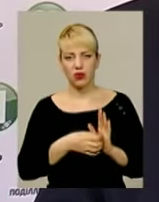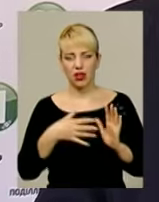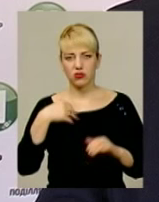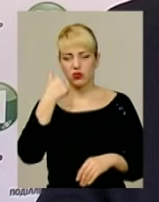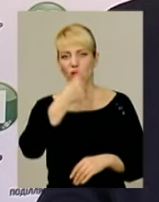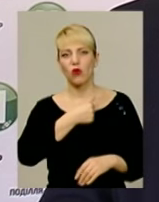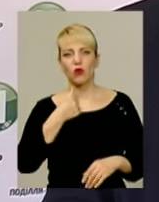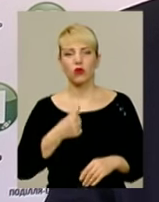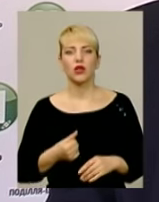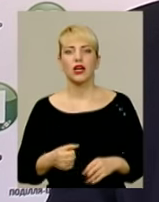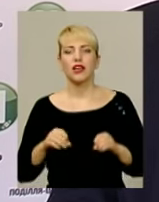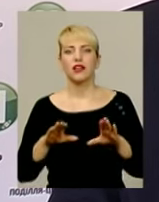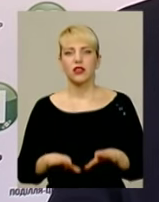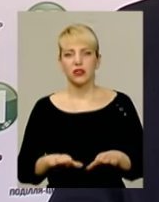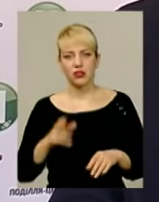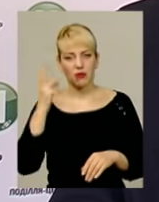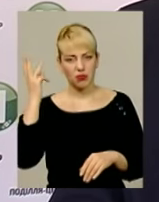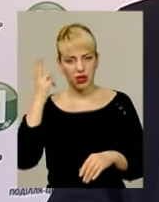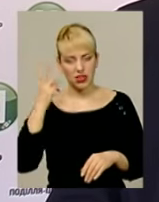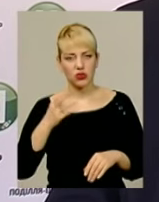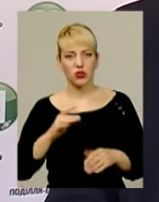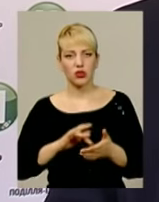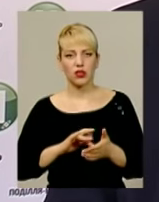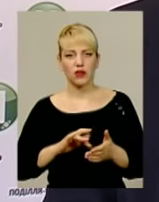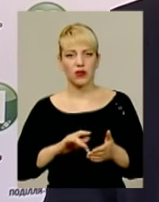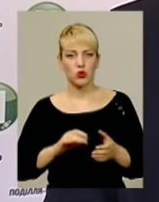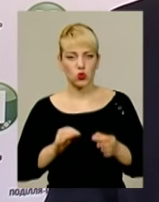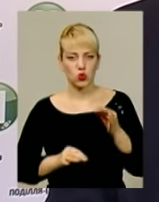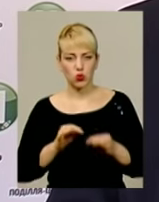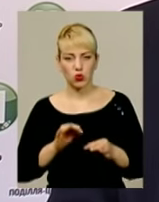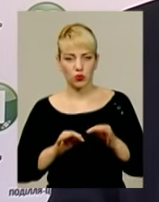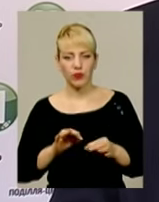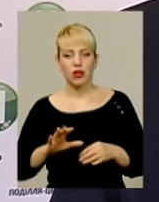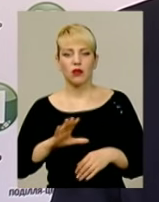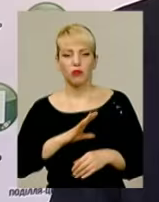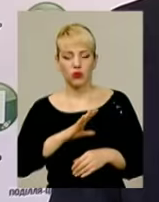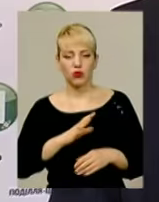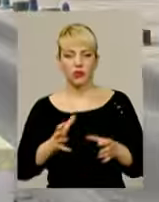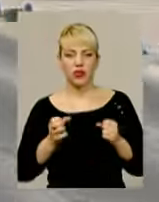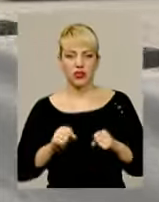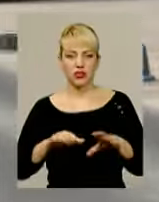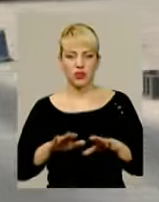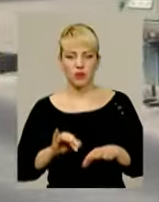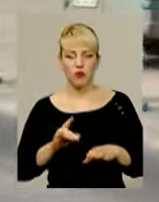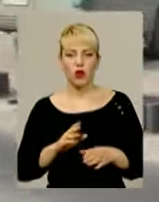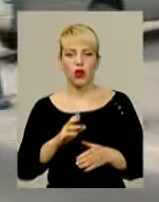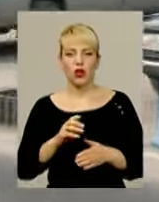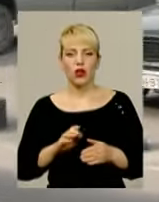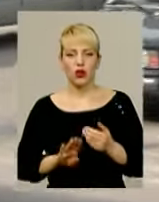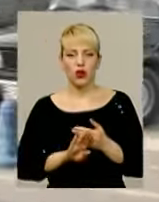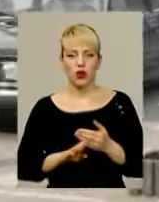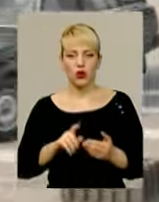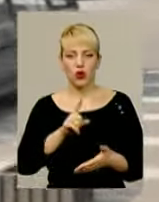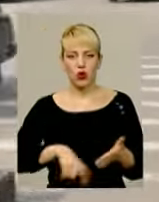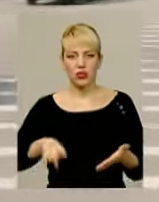рішенням Хмельницького господарського суду було прийнято рішення про розірвання договору. Відповідно,